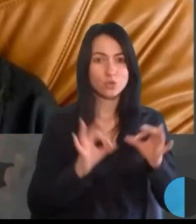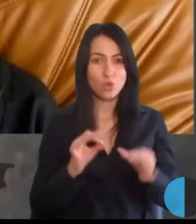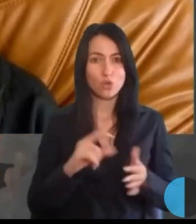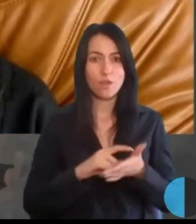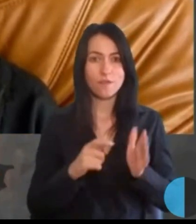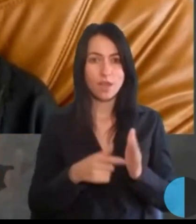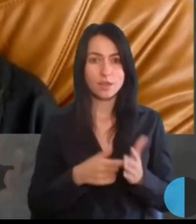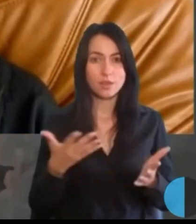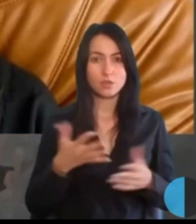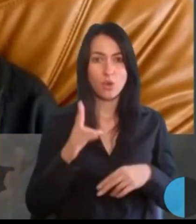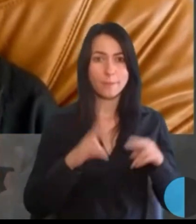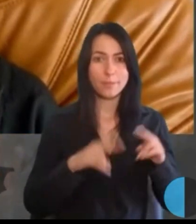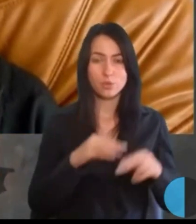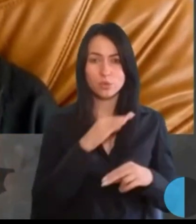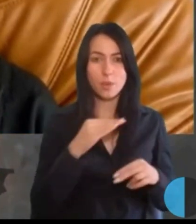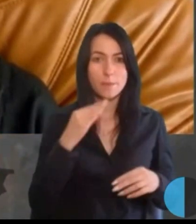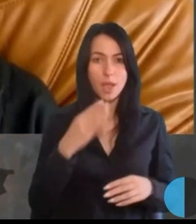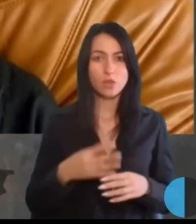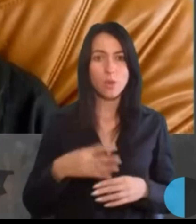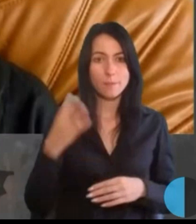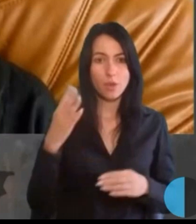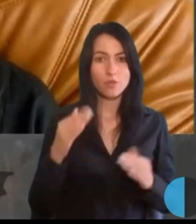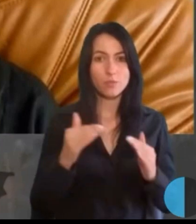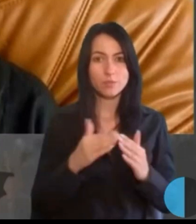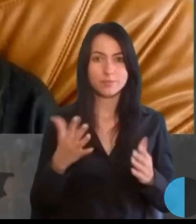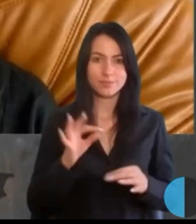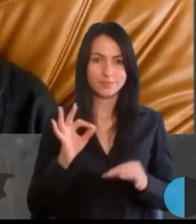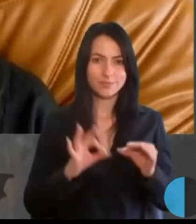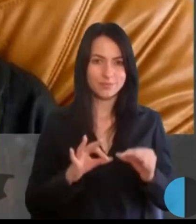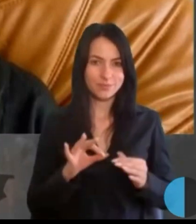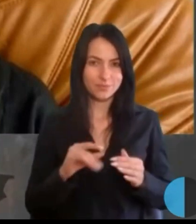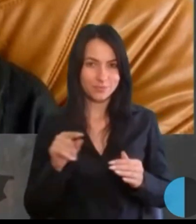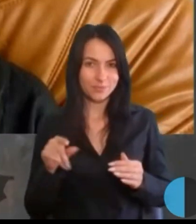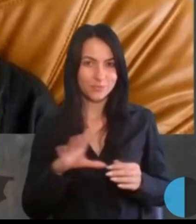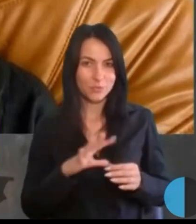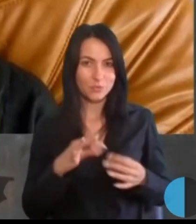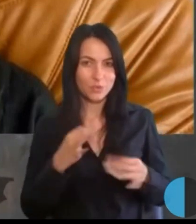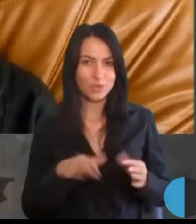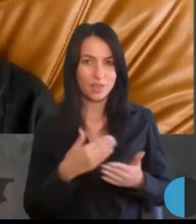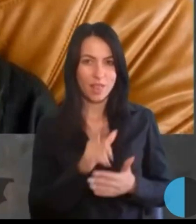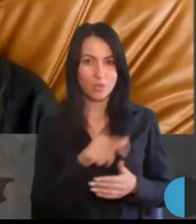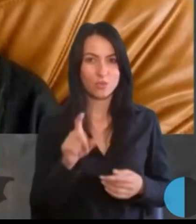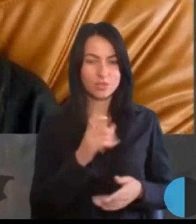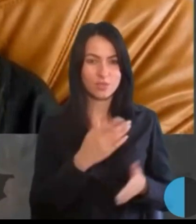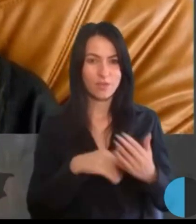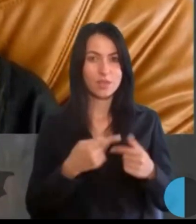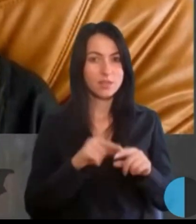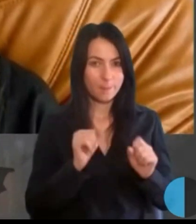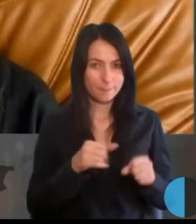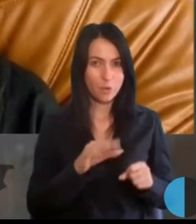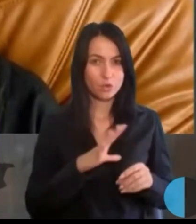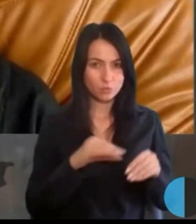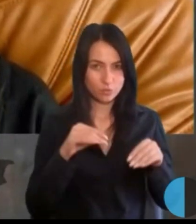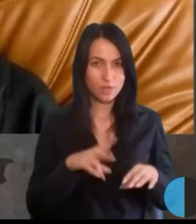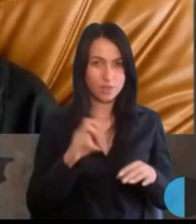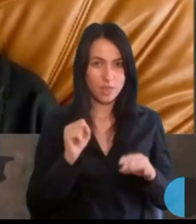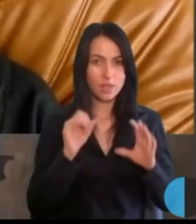багатоповерховий будинок, щоб якийсь відсоток квартир був доступний для людей з інвалідністю. Це може бути врегульовано на законодавчому рівні?